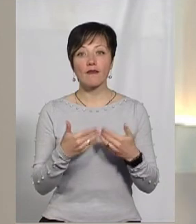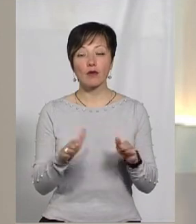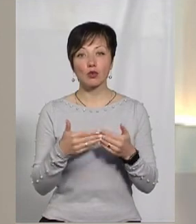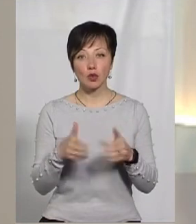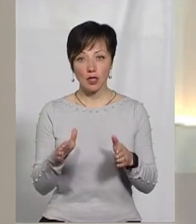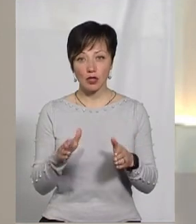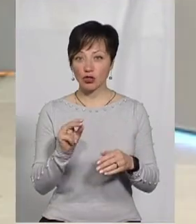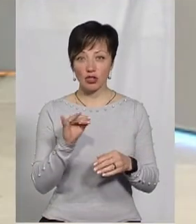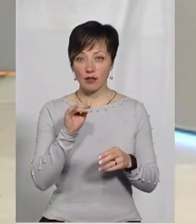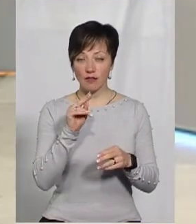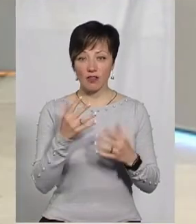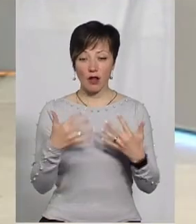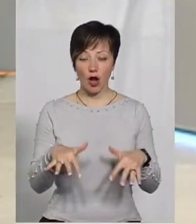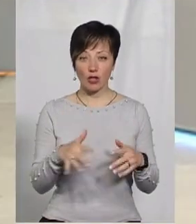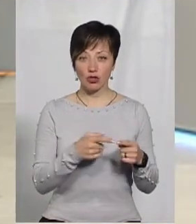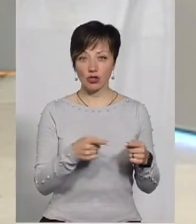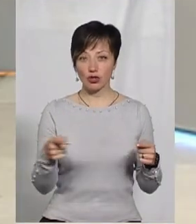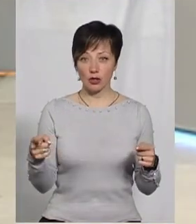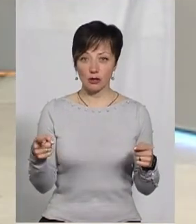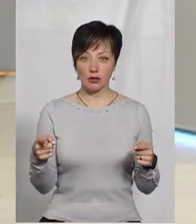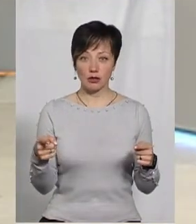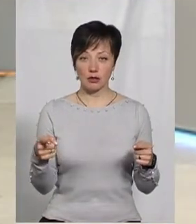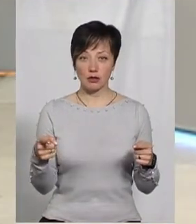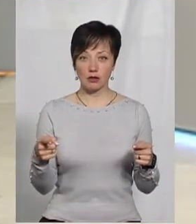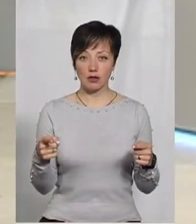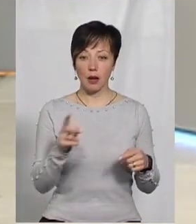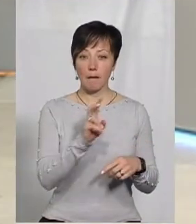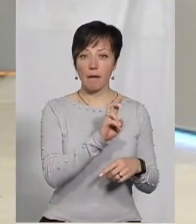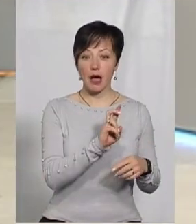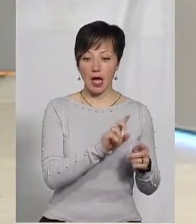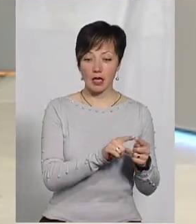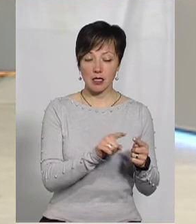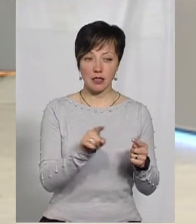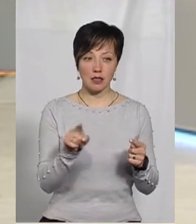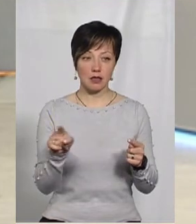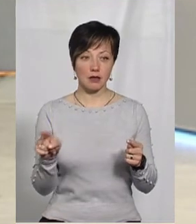випускники, чи не втрачений оцей час з березня?